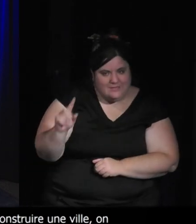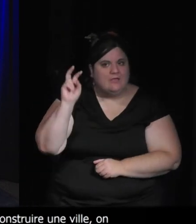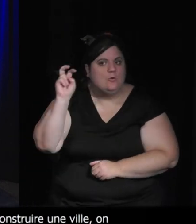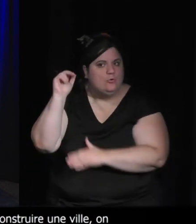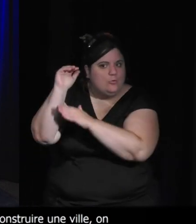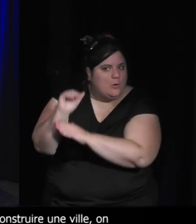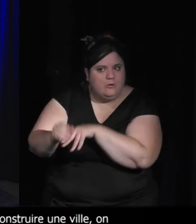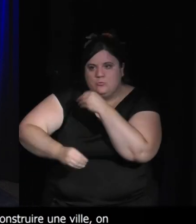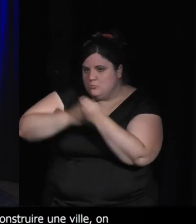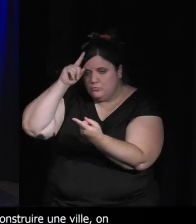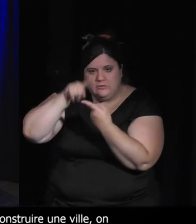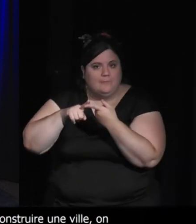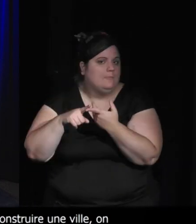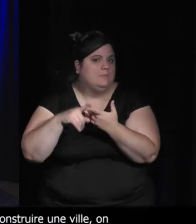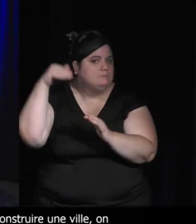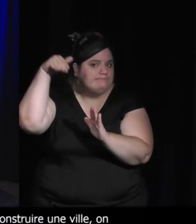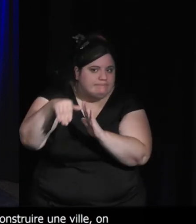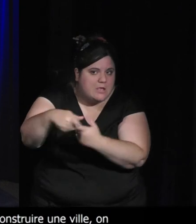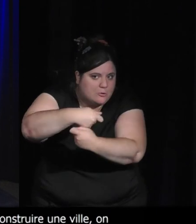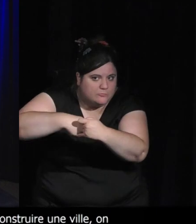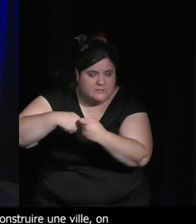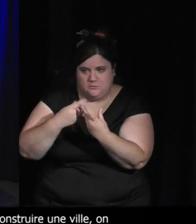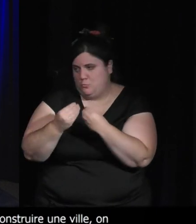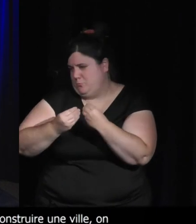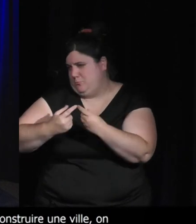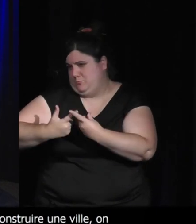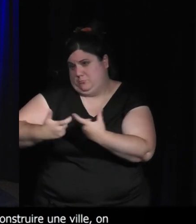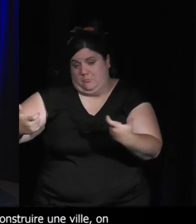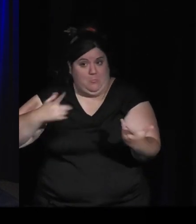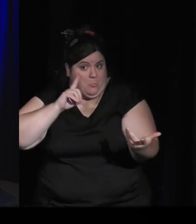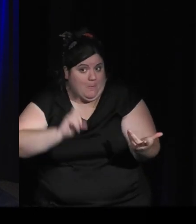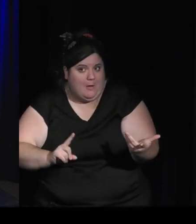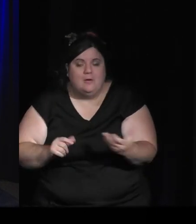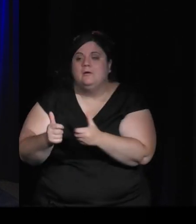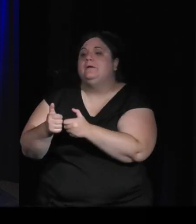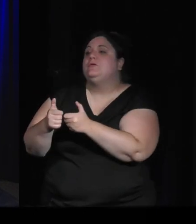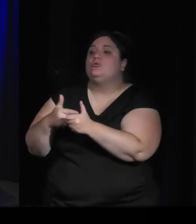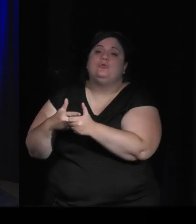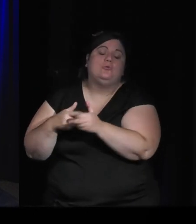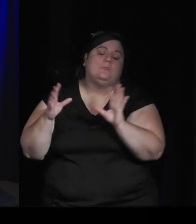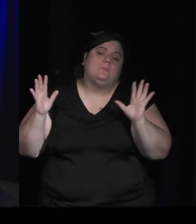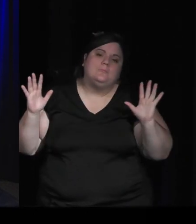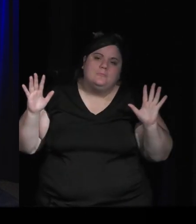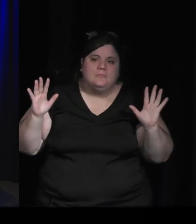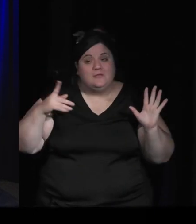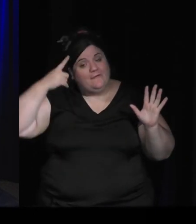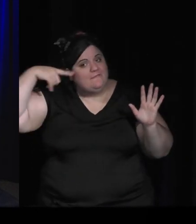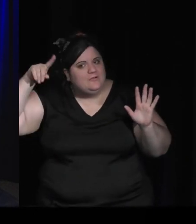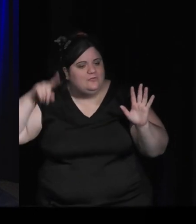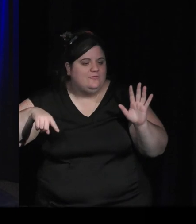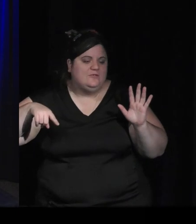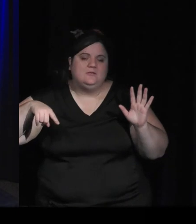côté prospectique, des listes de jeux, on va dire, entre guillemets, décroissants, tout cas, avec une philosophie